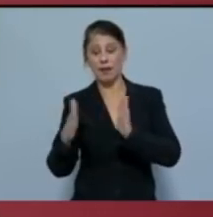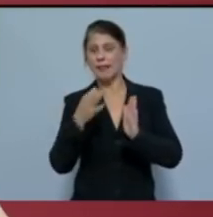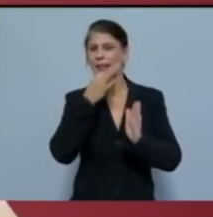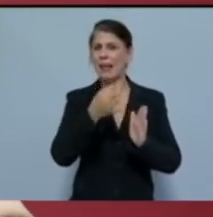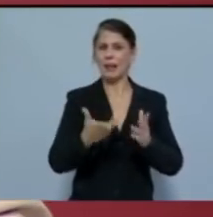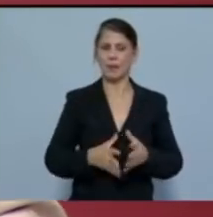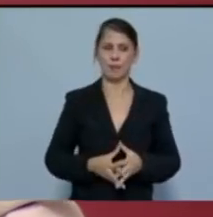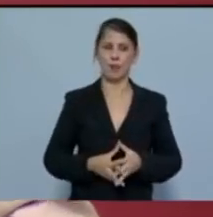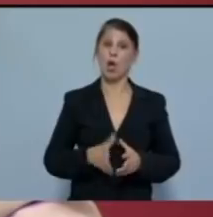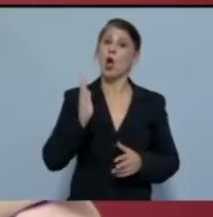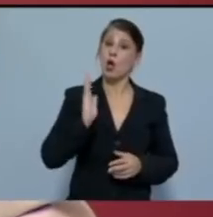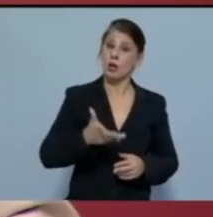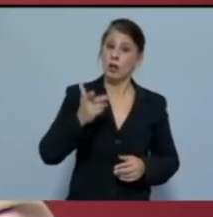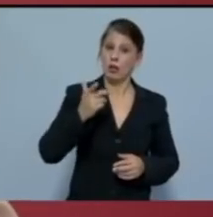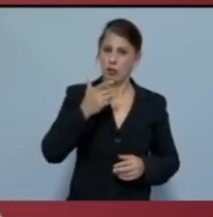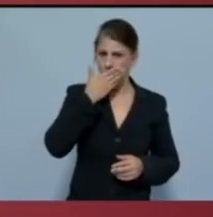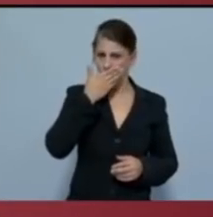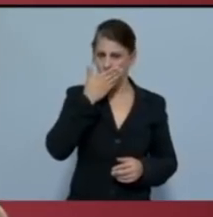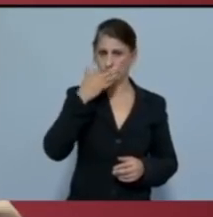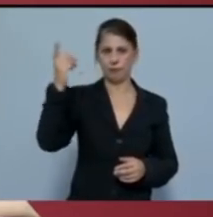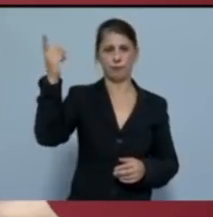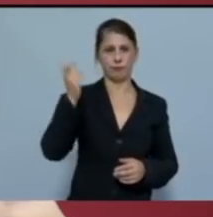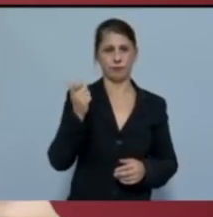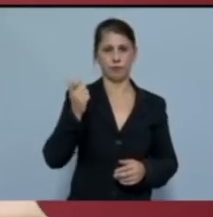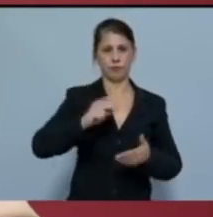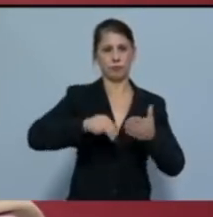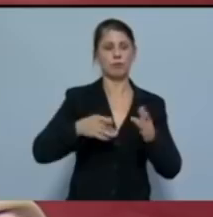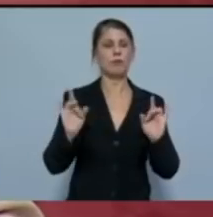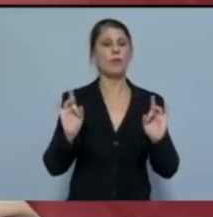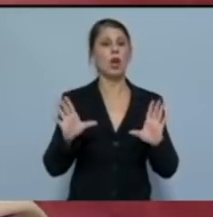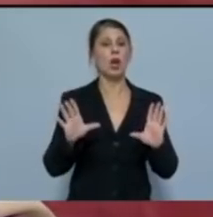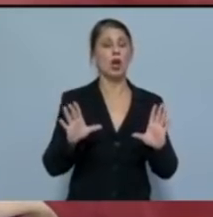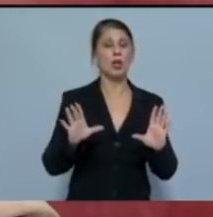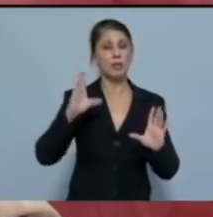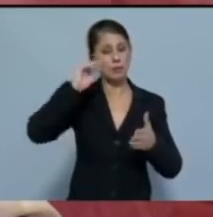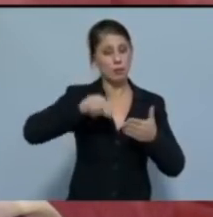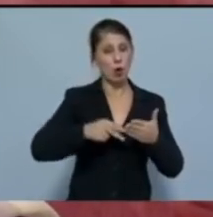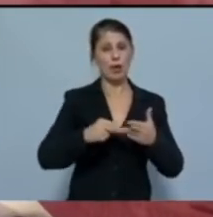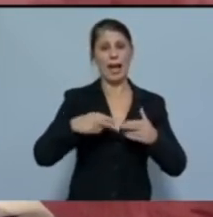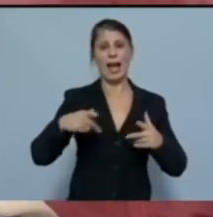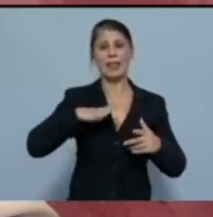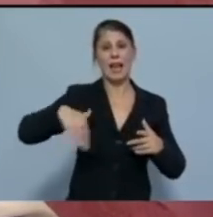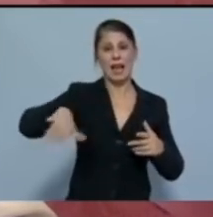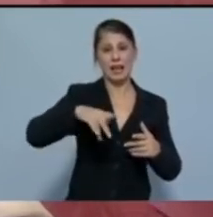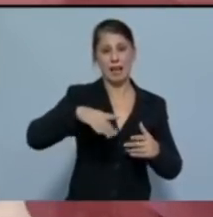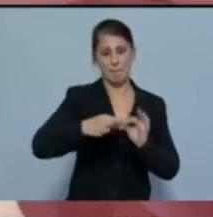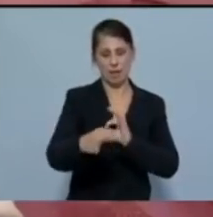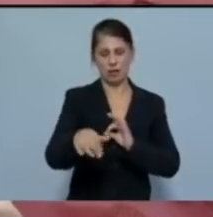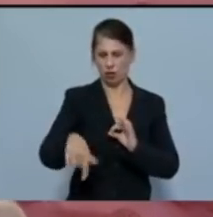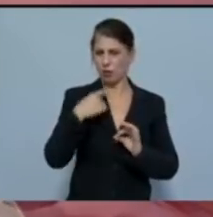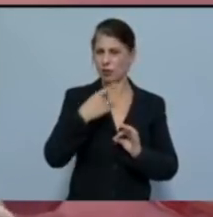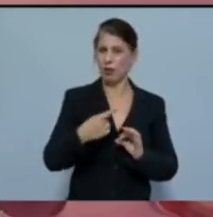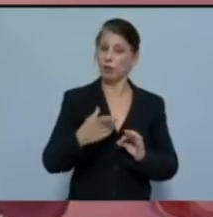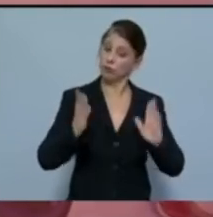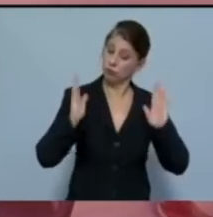μπορούν να υπάρχουν δανειακές συμβάσεις χωρίς μνημόνια και αντιλαϊκά μέτρα. Τι λέει τώρα ότι